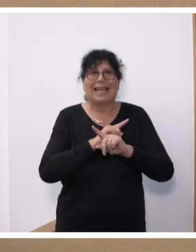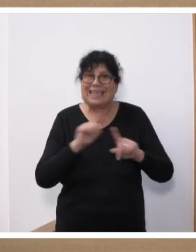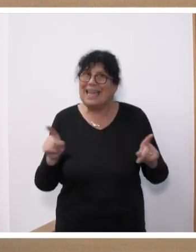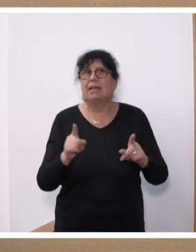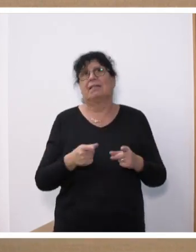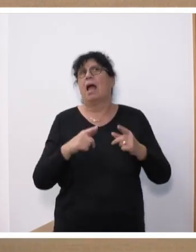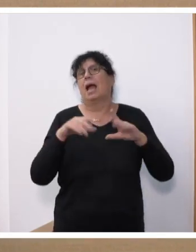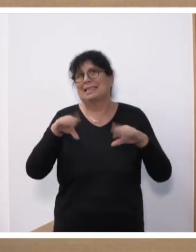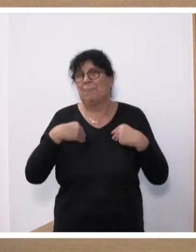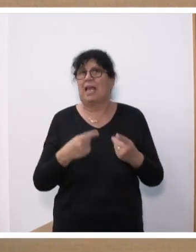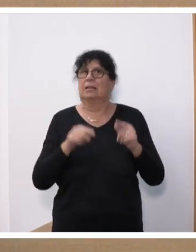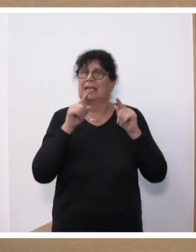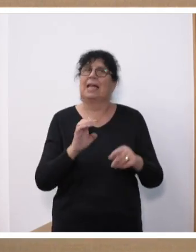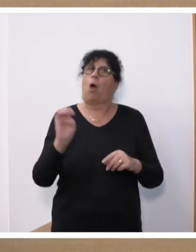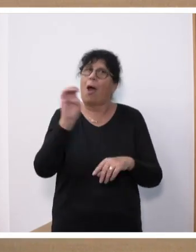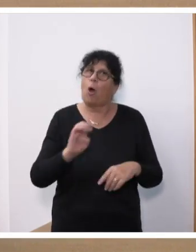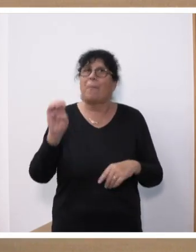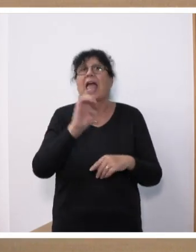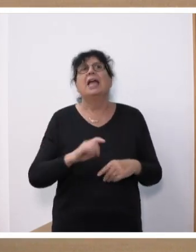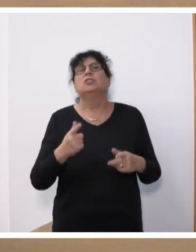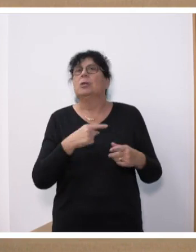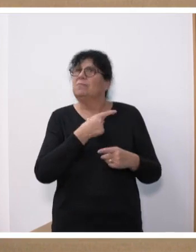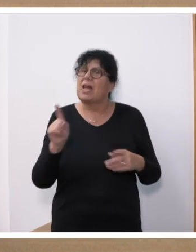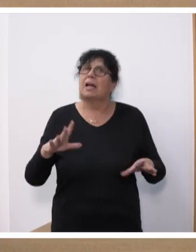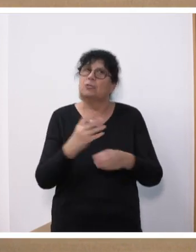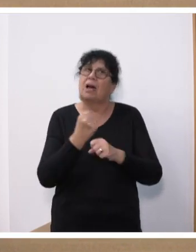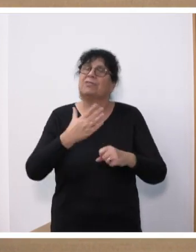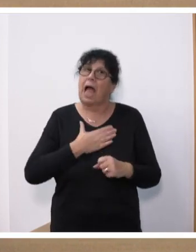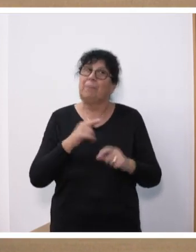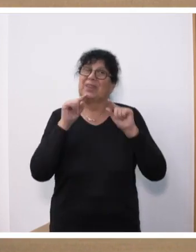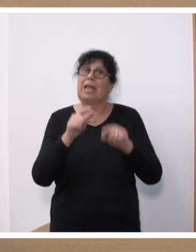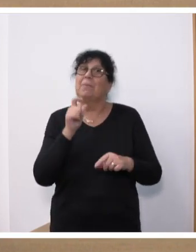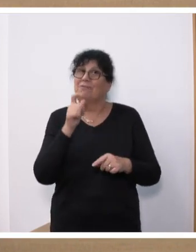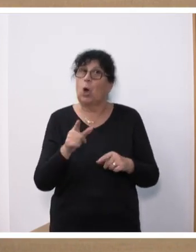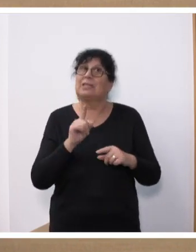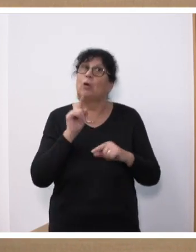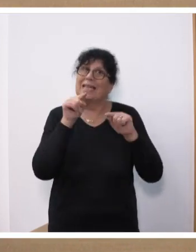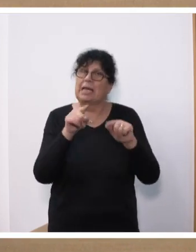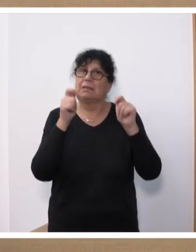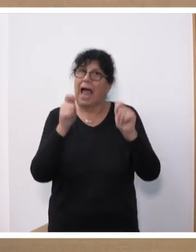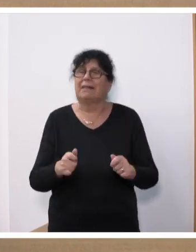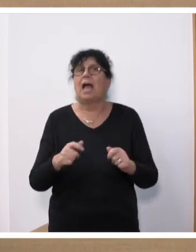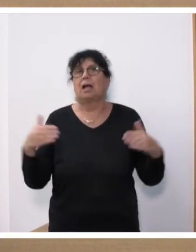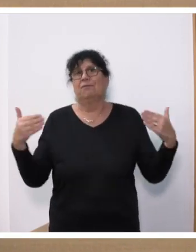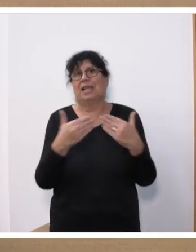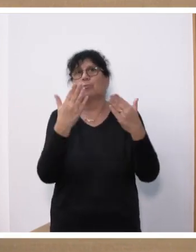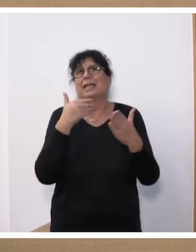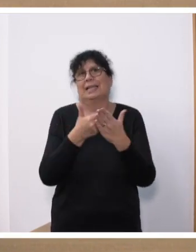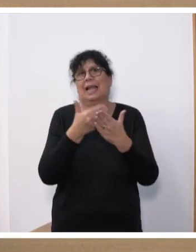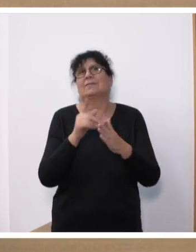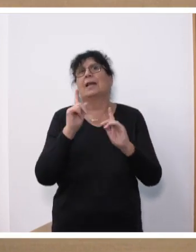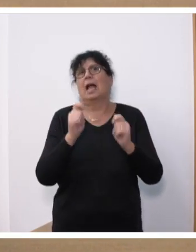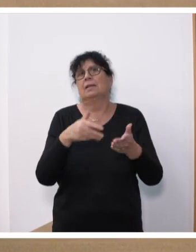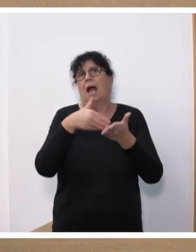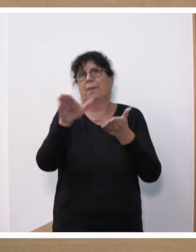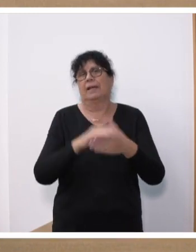gehen lassen. Das ist eine europäische Errungenschaft, zu der wir stehen und dem im Wortlaut jedenfalls Ihr Antrag heute widerspricht. Deshalb lehnen wir diesen auch ab,